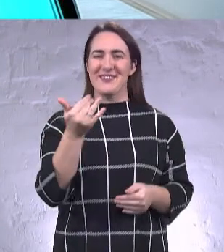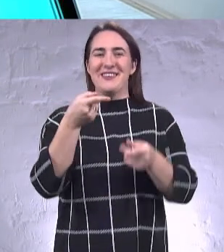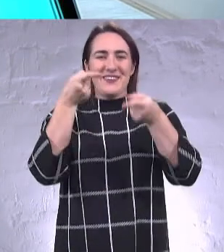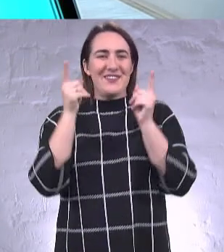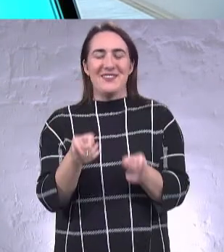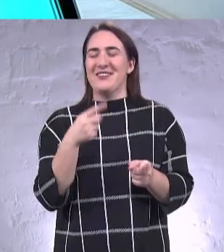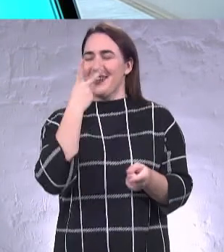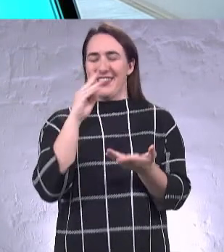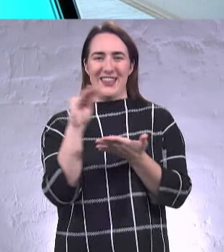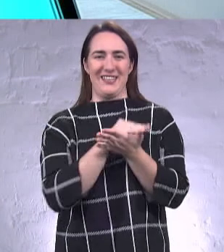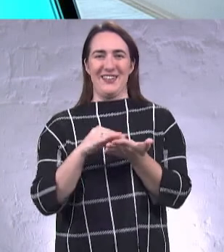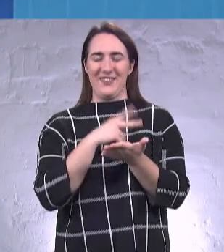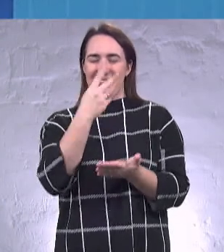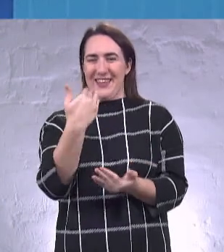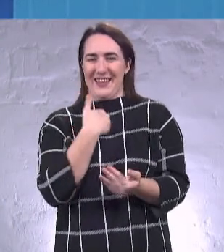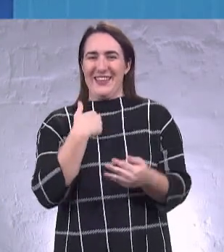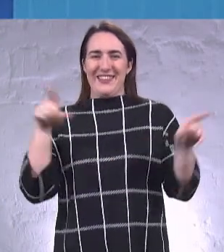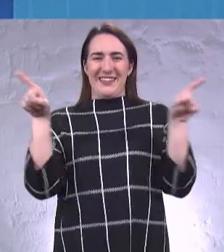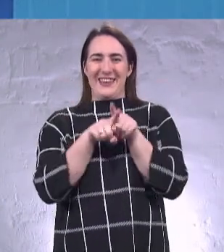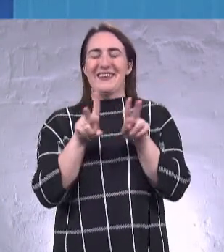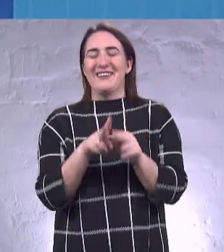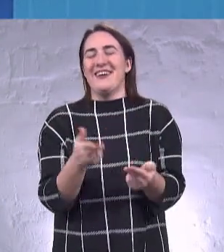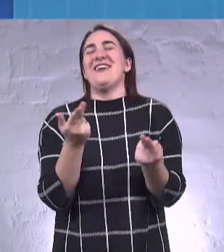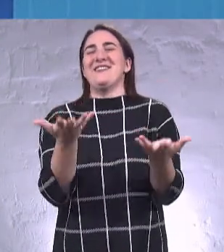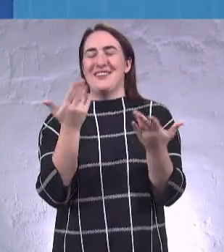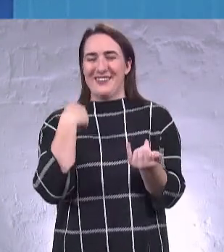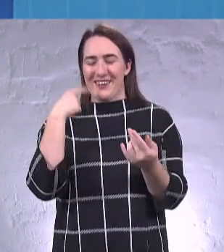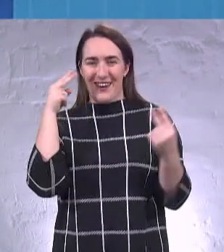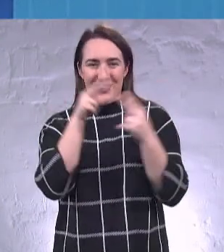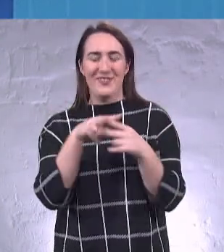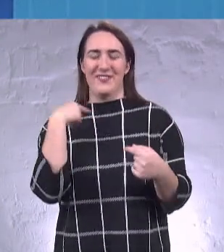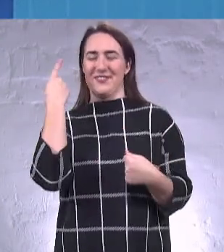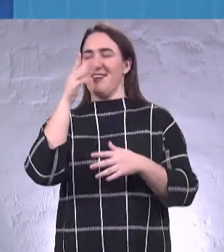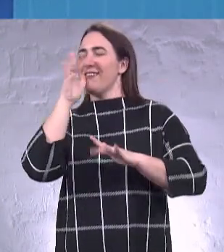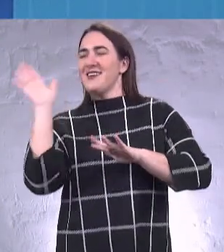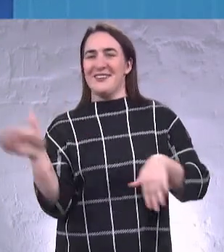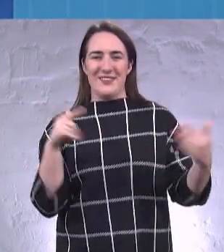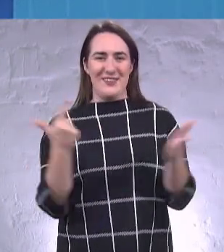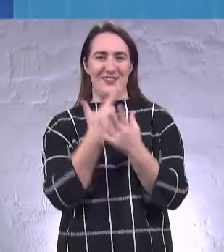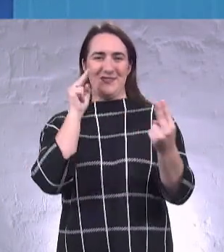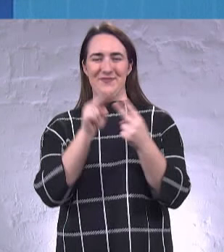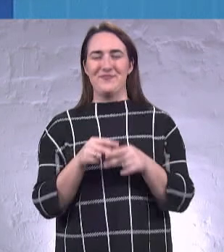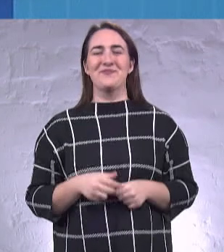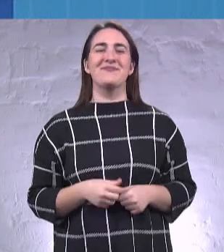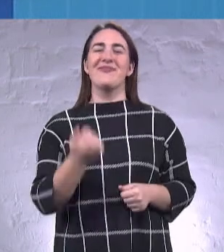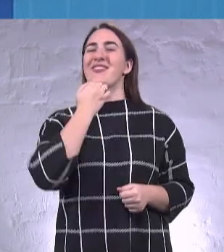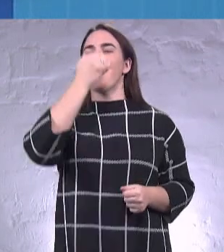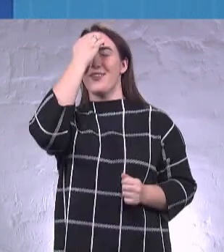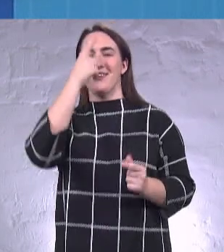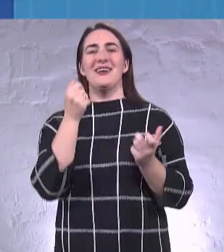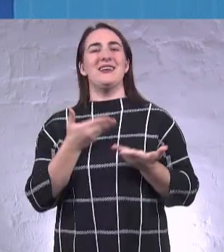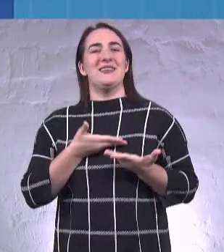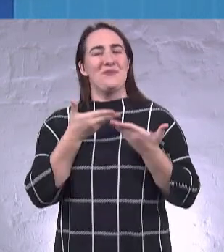дежавю, мабуть, у вас таке саме, так, відчуття? А вже ж. Ну, перш за все, хотів би подякувати за запрошення. І,